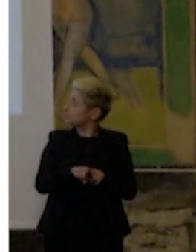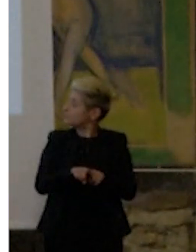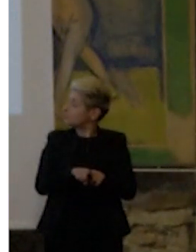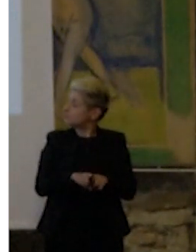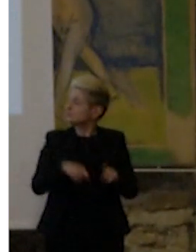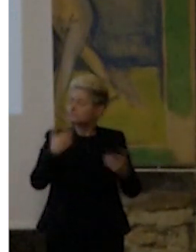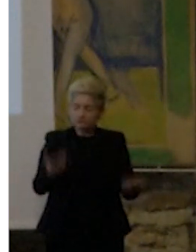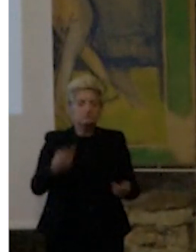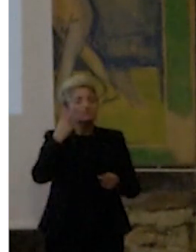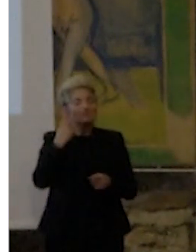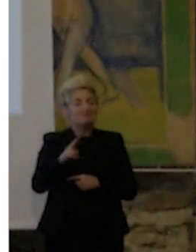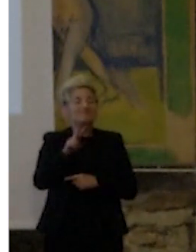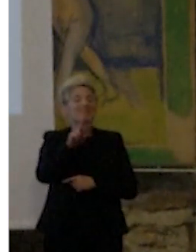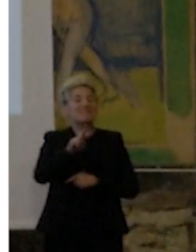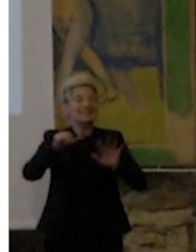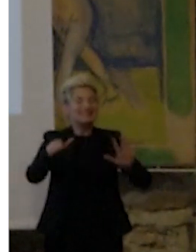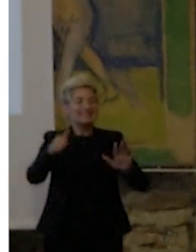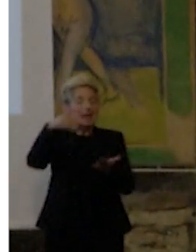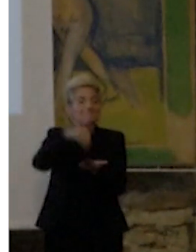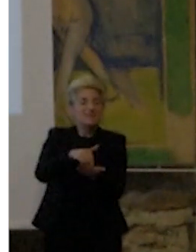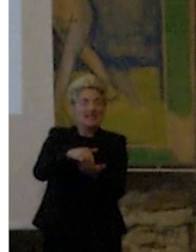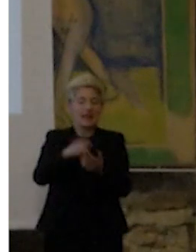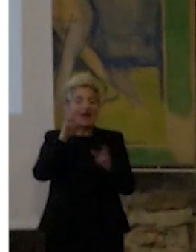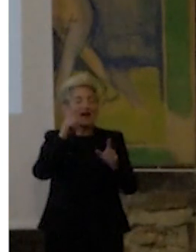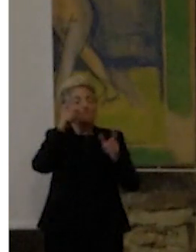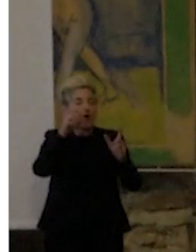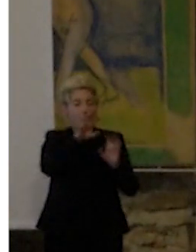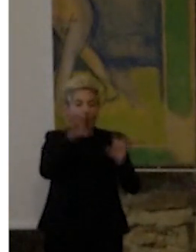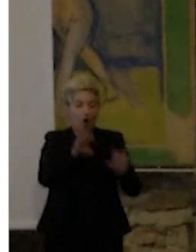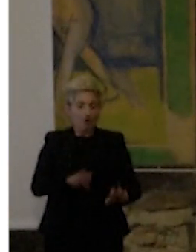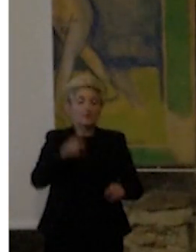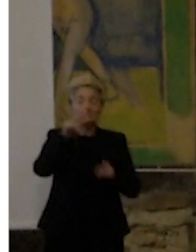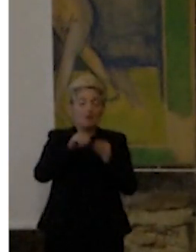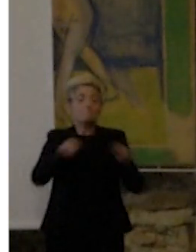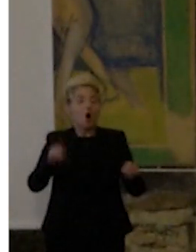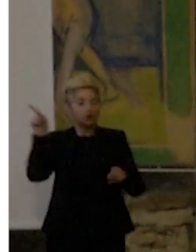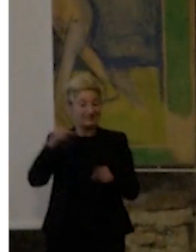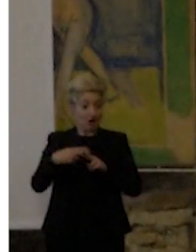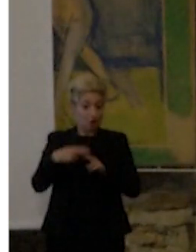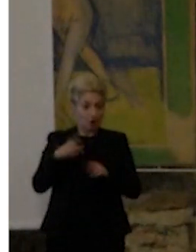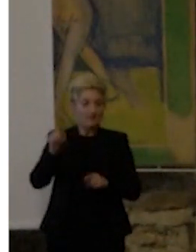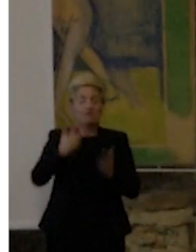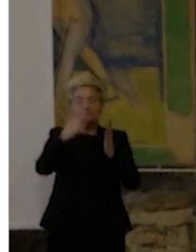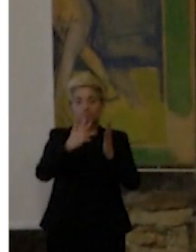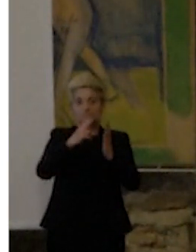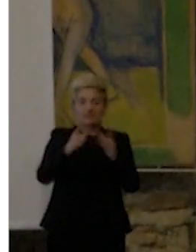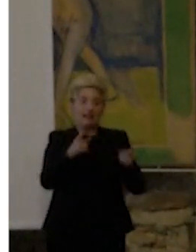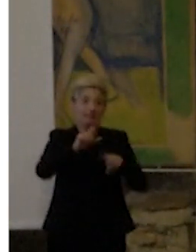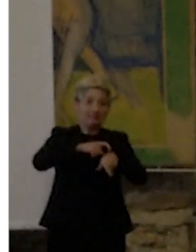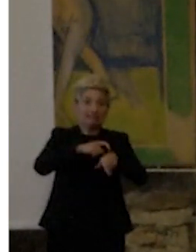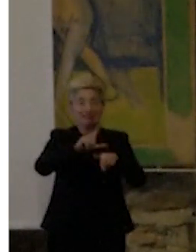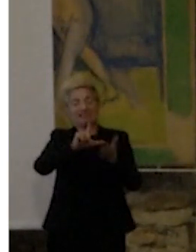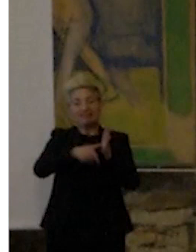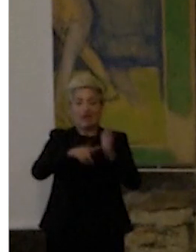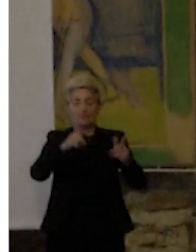Hanno postato 26.000 immagini di questa mostra nell'arco di tre mesi. e